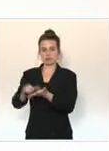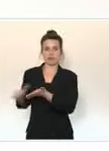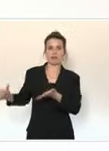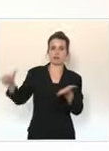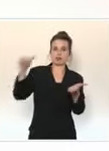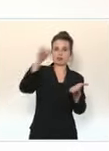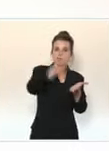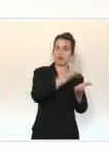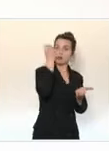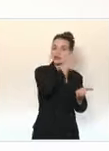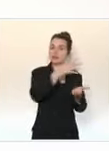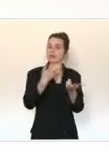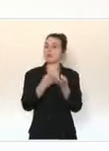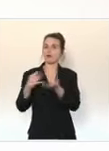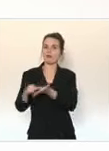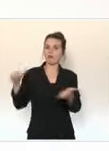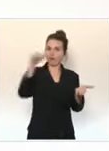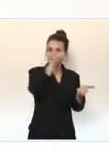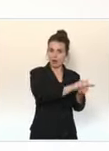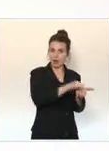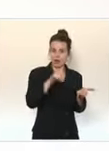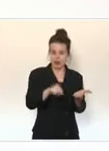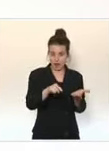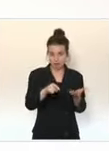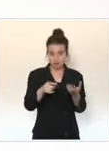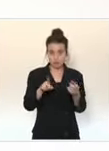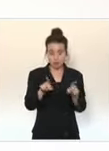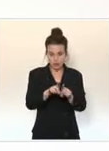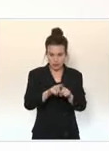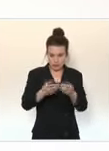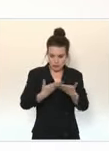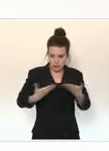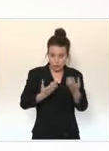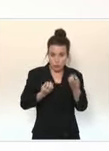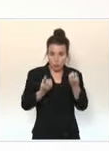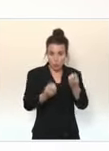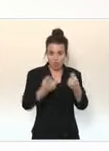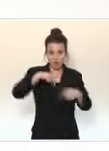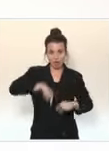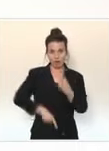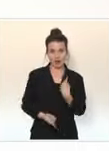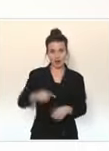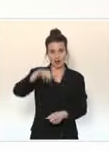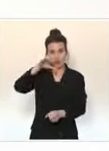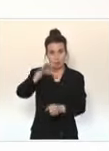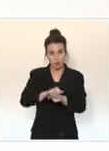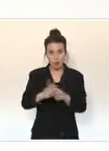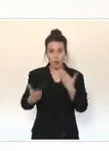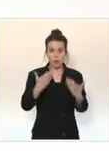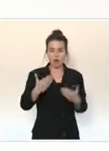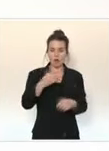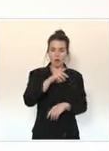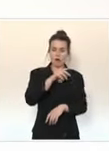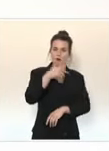avion, il est 50 fois plus élevé que si vous vous faites vacciner par AstraZeneca. Ça permet quand même, je crois, de relativiser les choses.